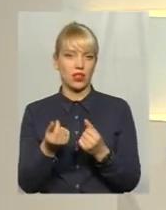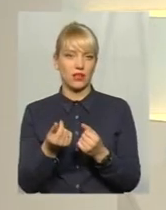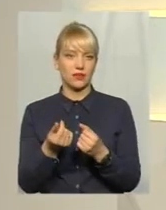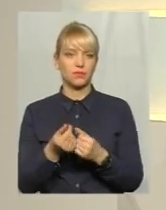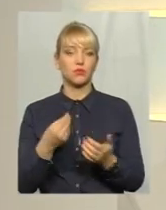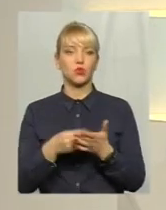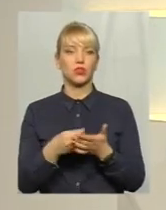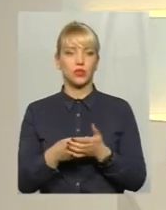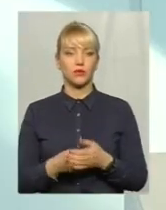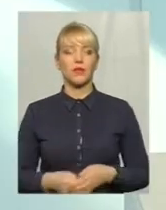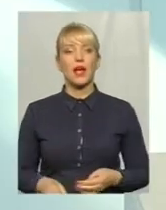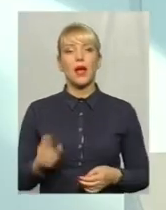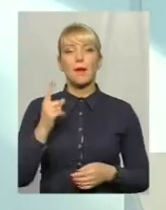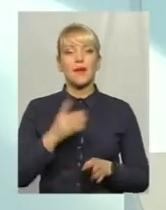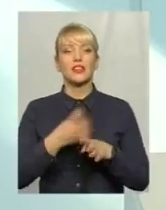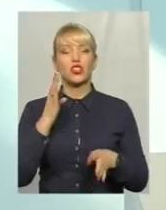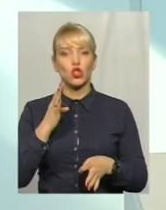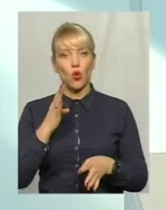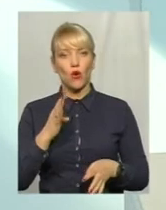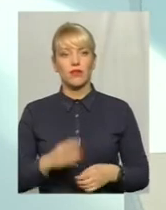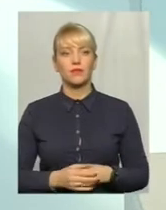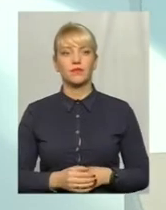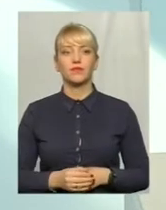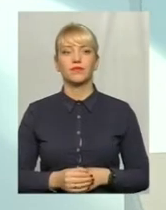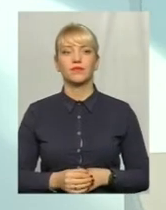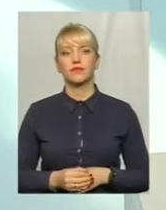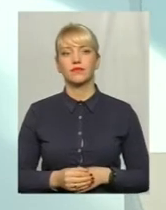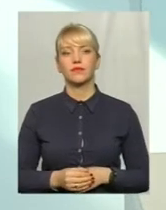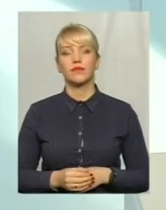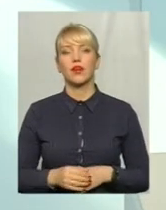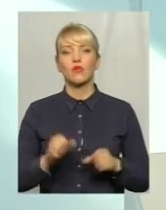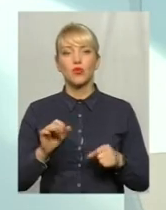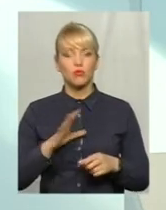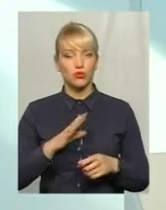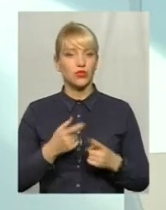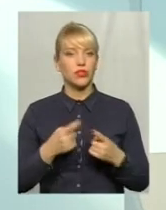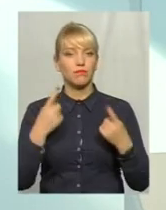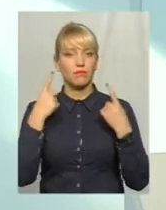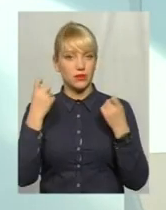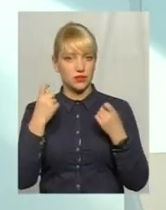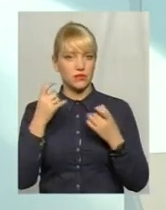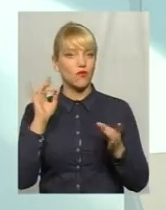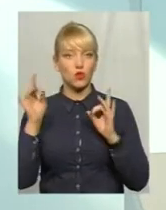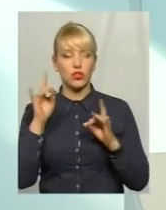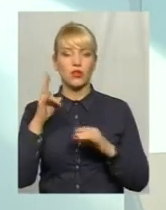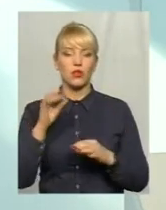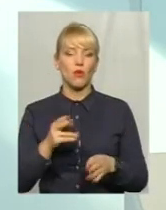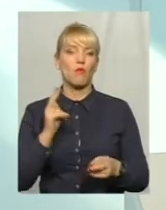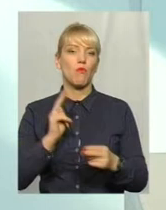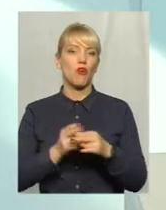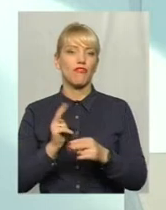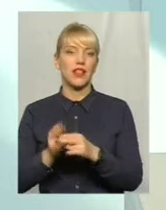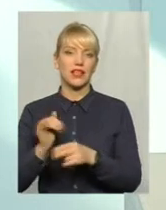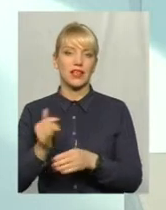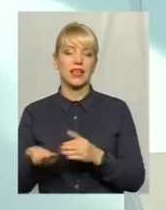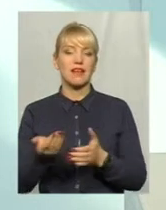Ну, першочергові, як завжди, все таки, може це буде трохи пафосно звучати, але профілактика і